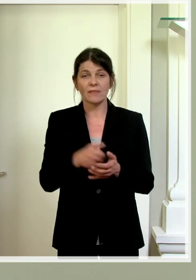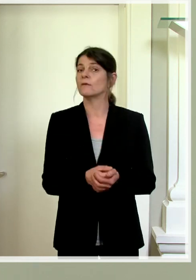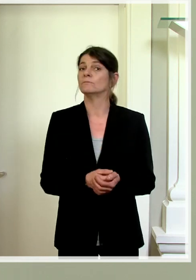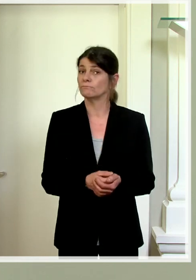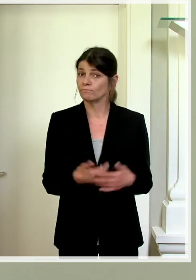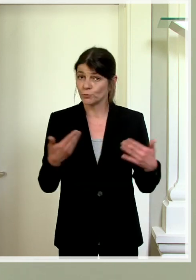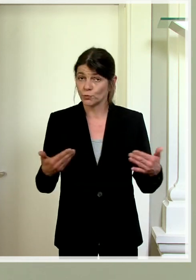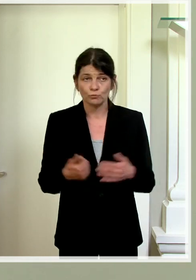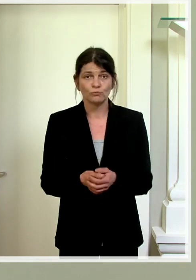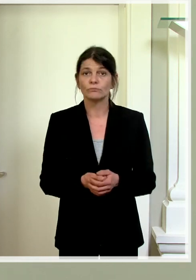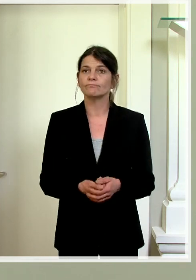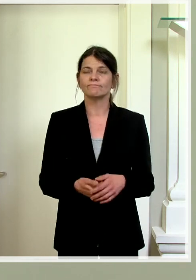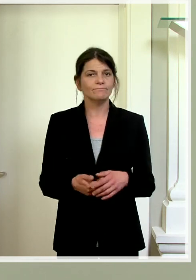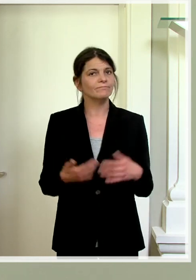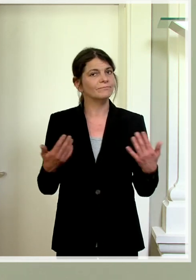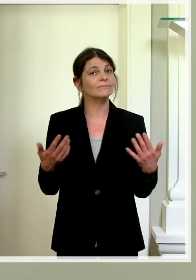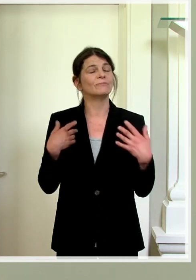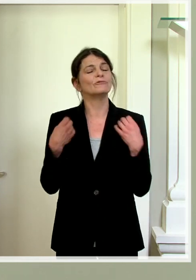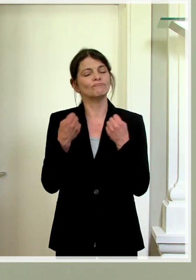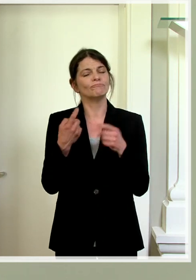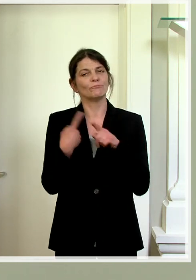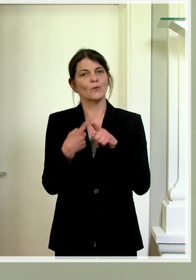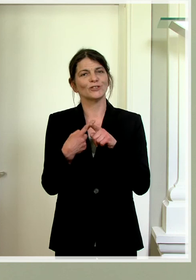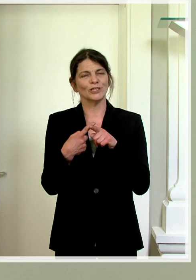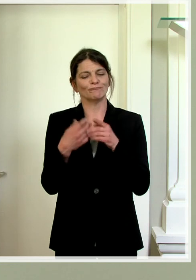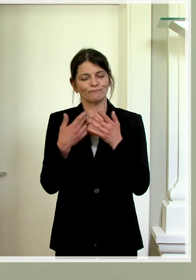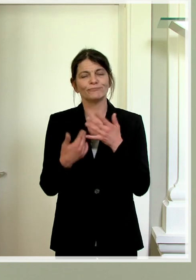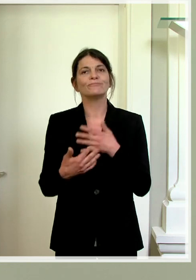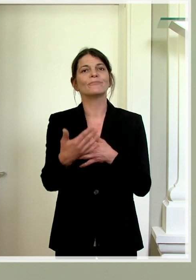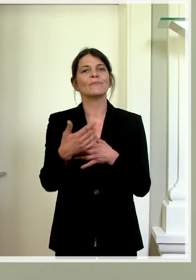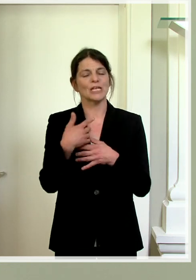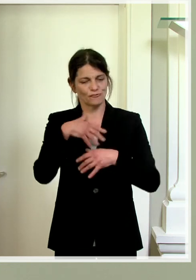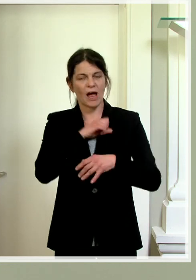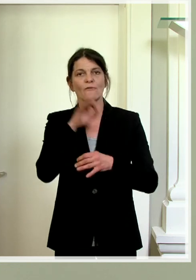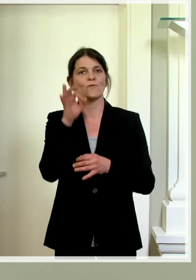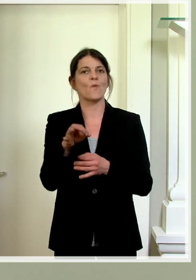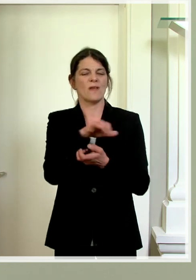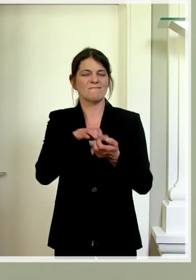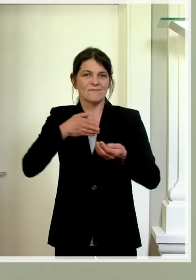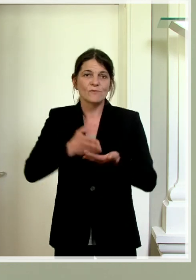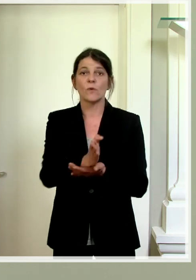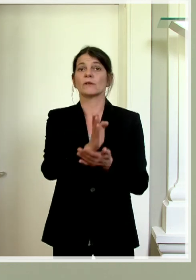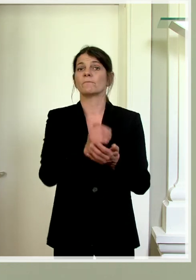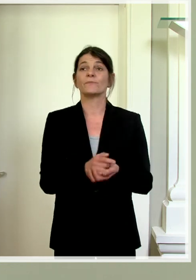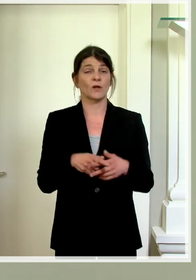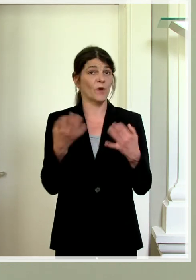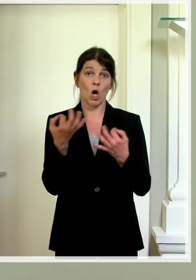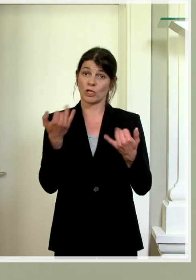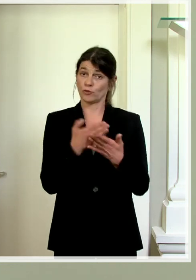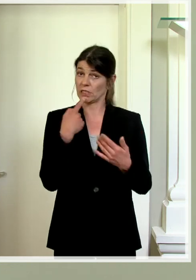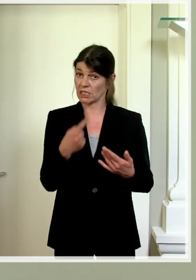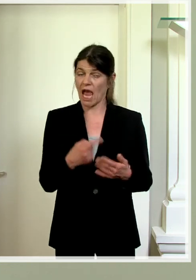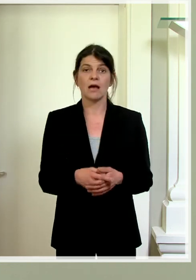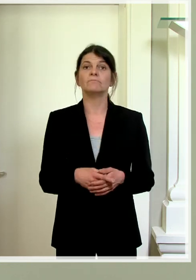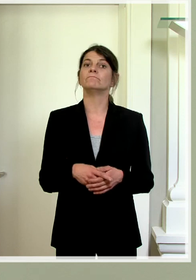und Zuversicht, dass wir weiterhin gut durch diese Krise auch kommen. Und wie wir es heute auch gesagt haben,